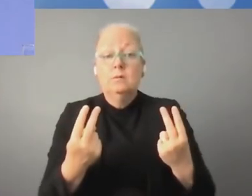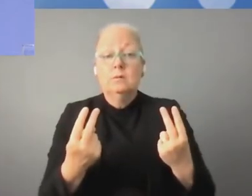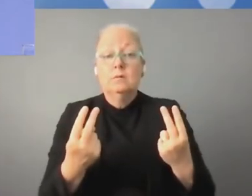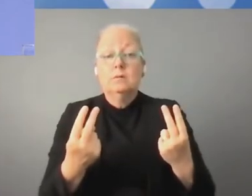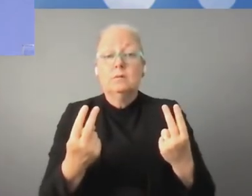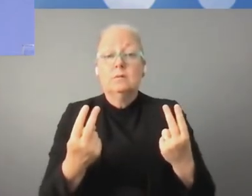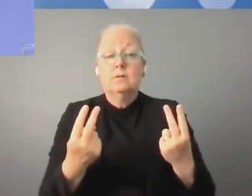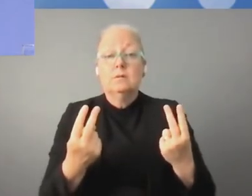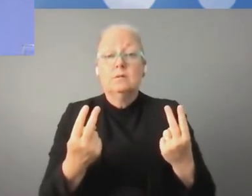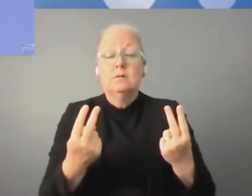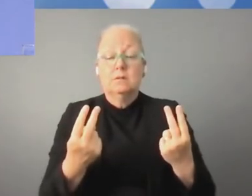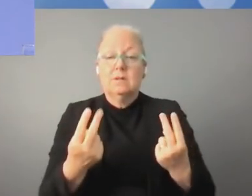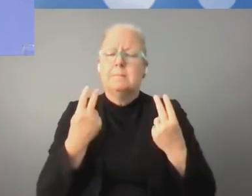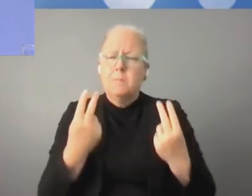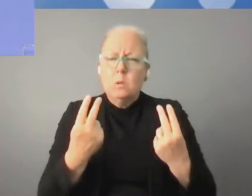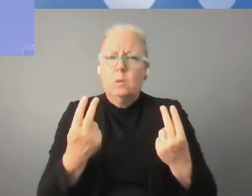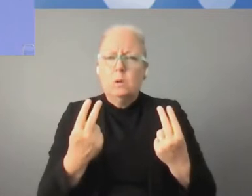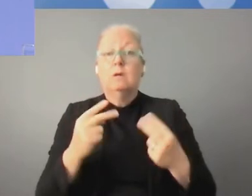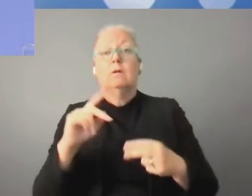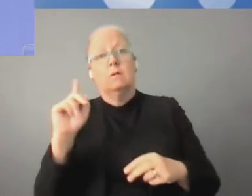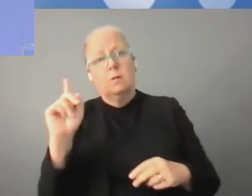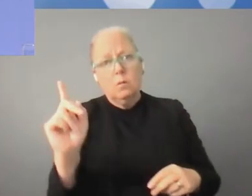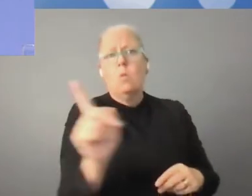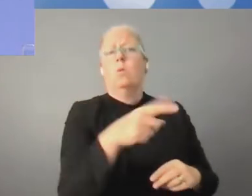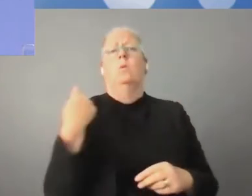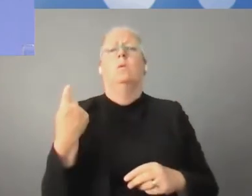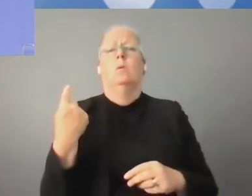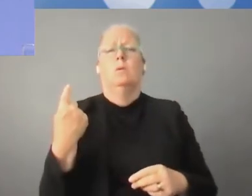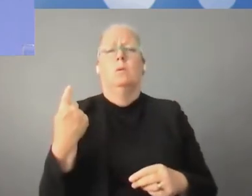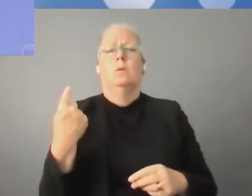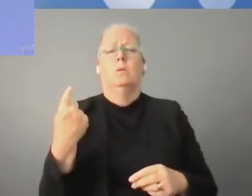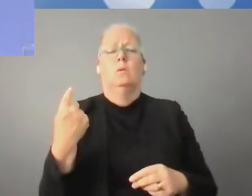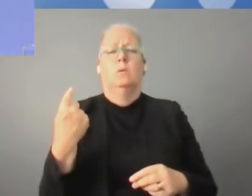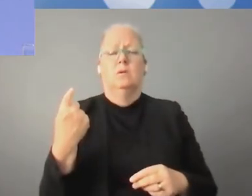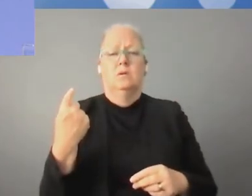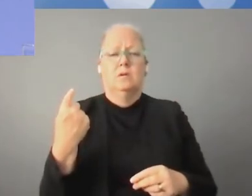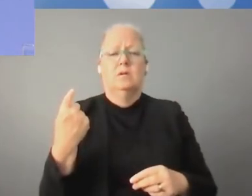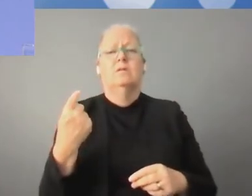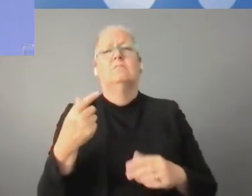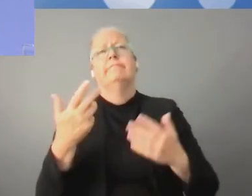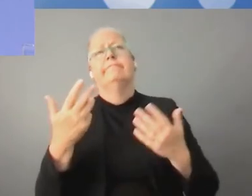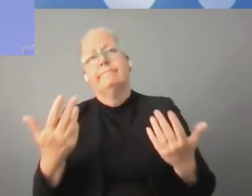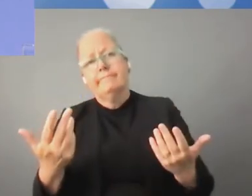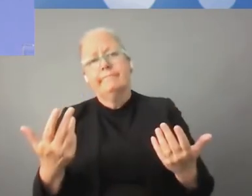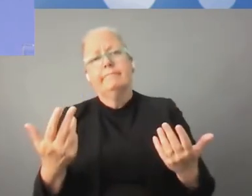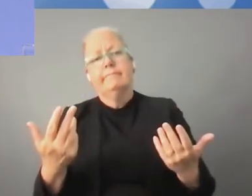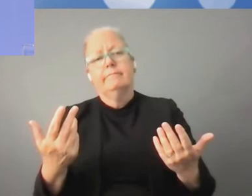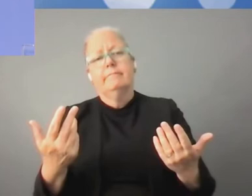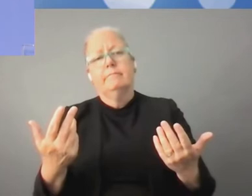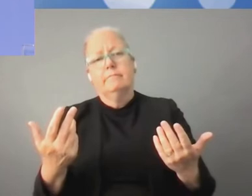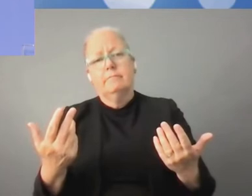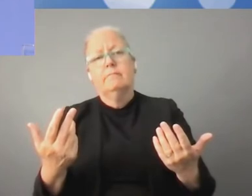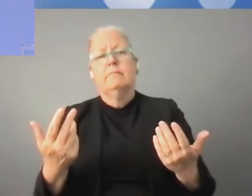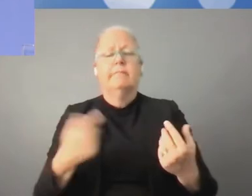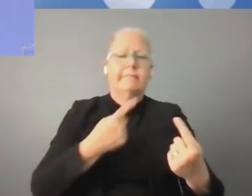ze wszystkimi naszymi wartościami i różnorodnością w ten świat, w którym funkcjonujemy. Także zaczekamy, aby wszyscy wzięli